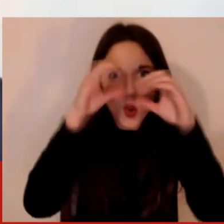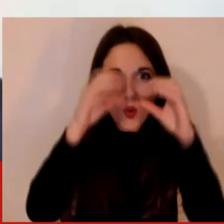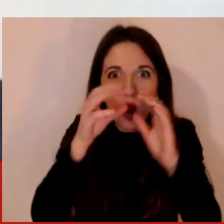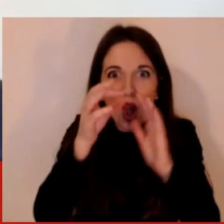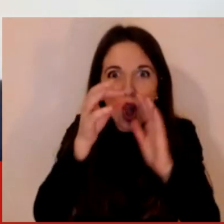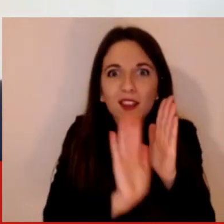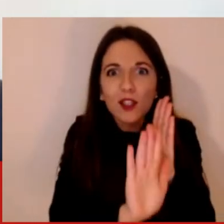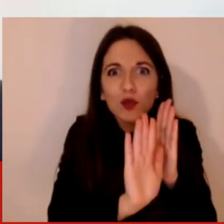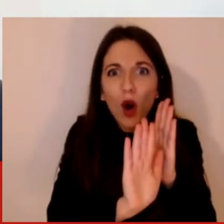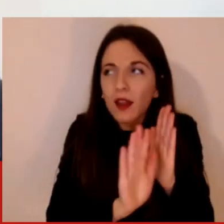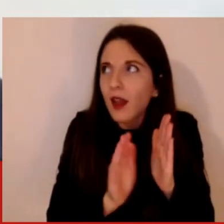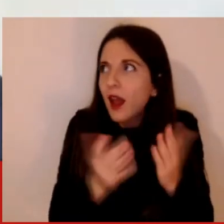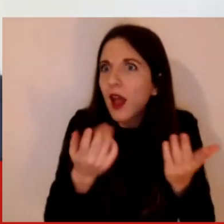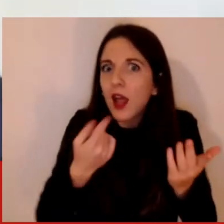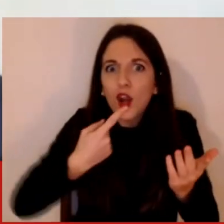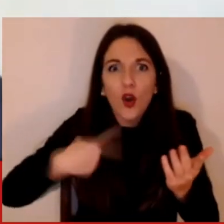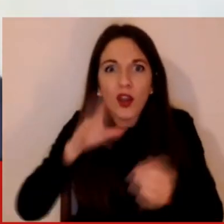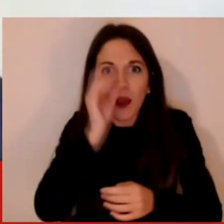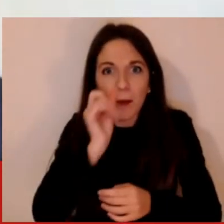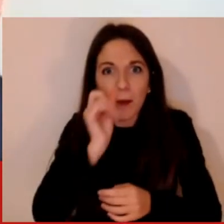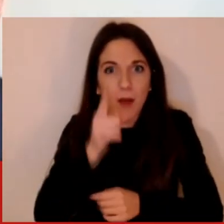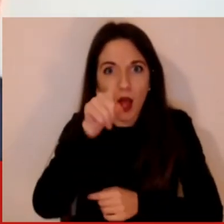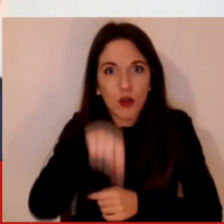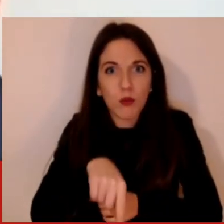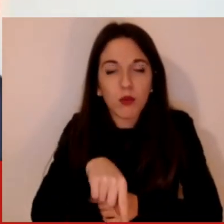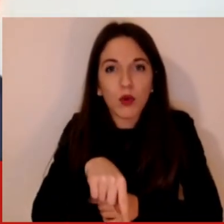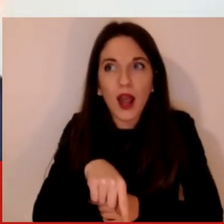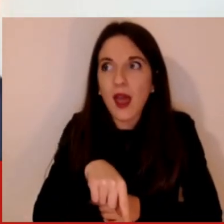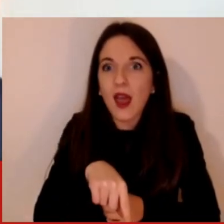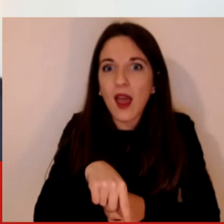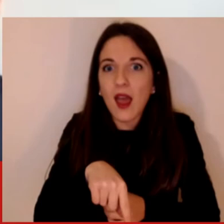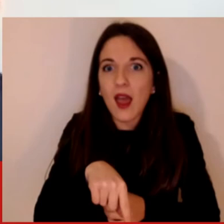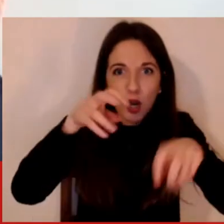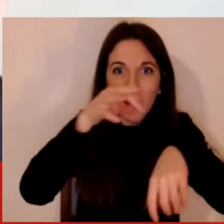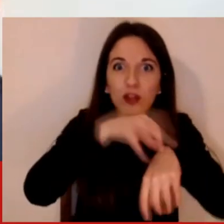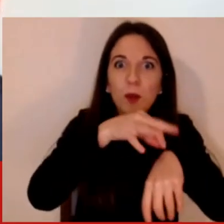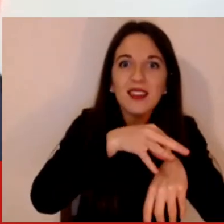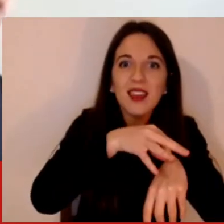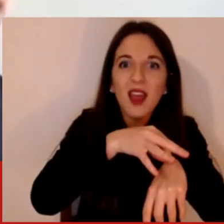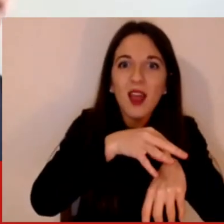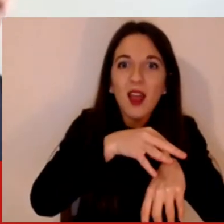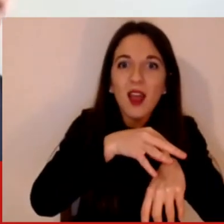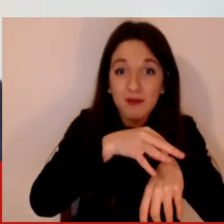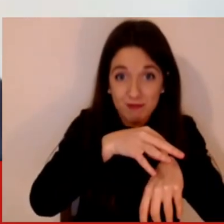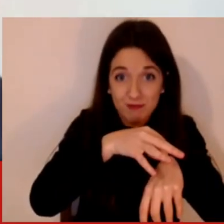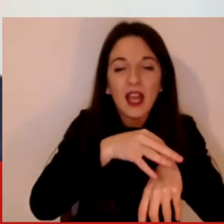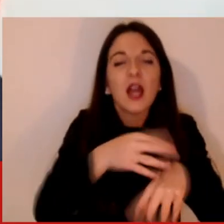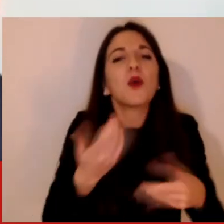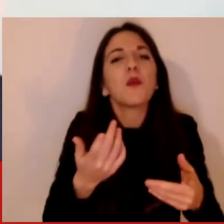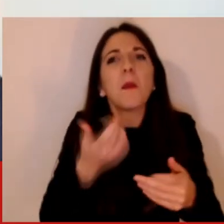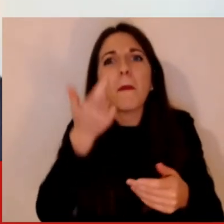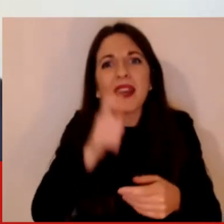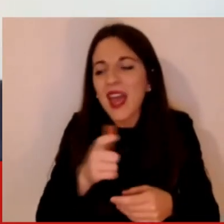cosa molto rivoluzionaria a quei tempi perché è proprio un sistema che in realtà usa dati che non riguardano la sanità e